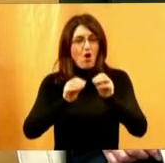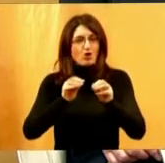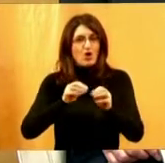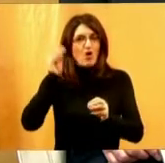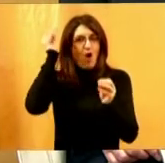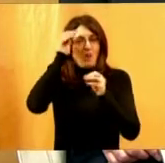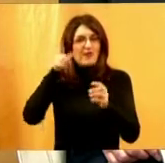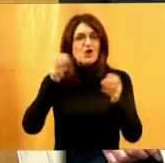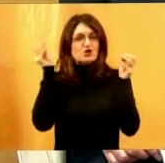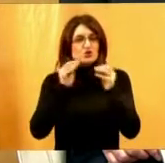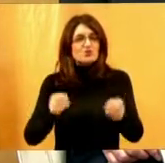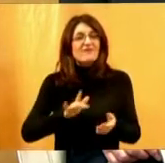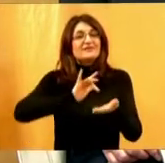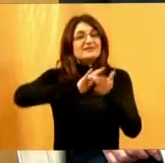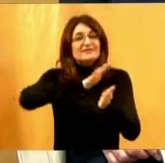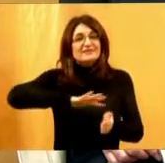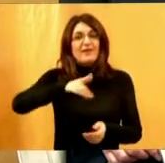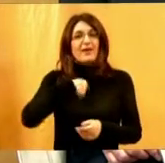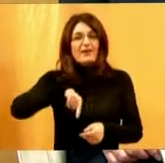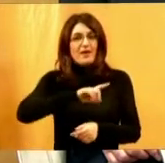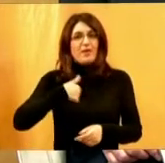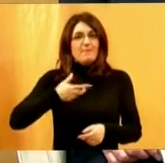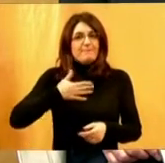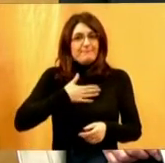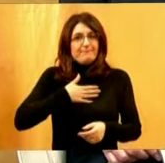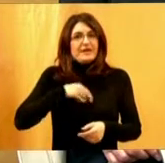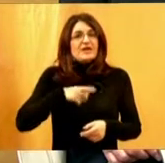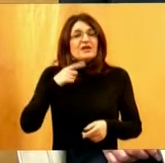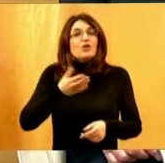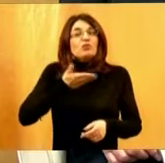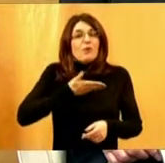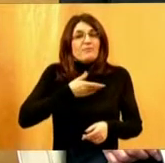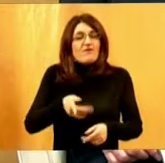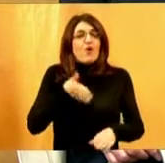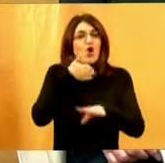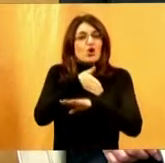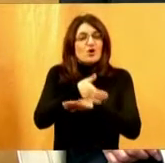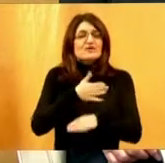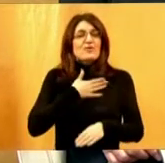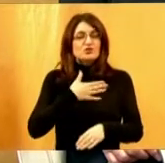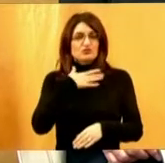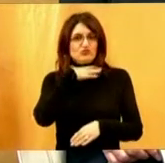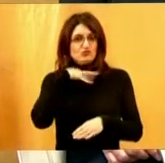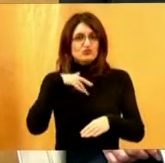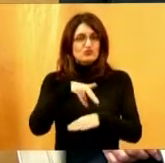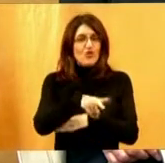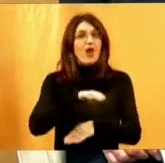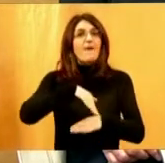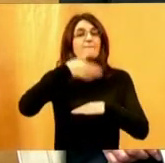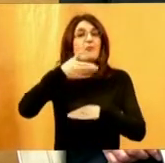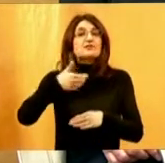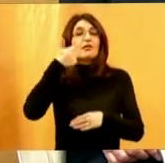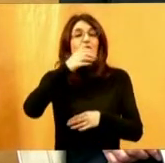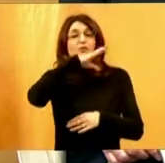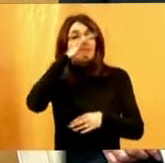sustava svi mi nosimo i stječemo kroz naše školovanje da bi smo mogli danas